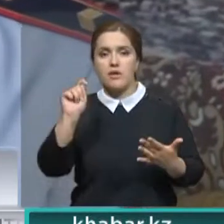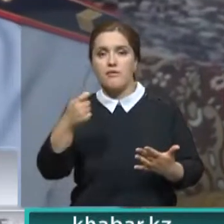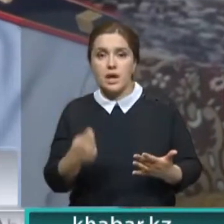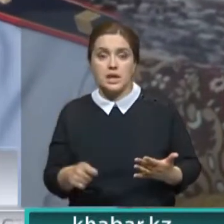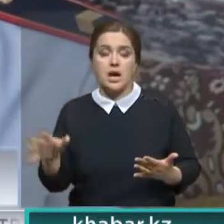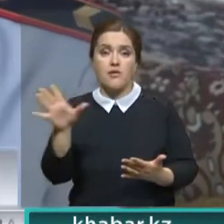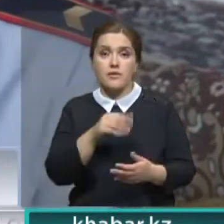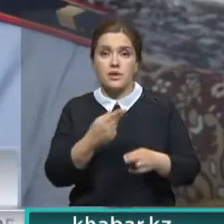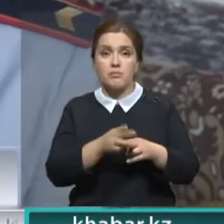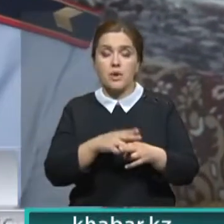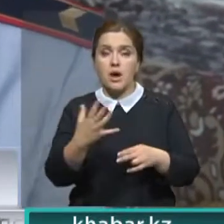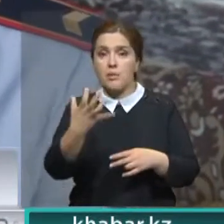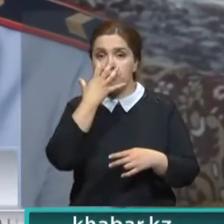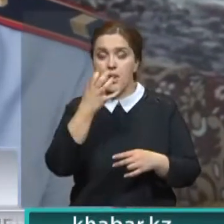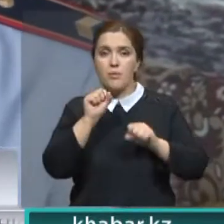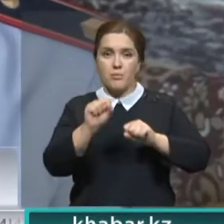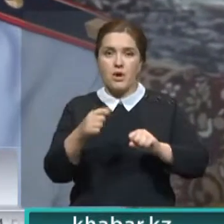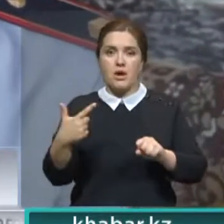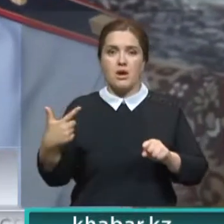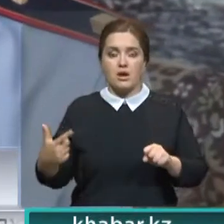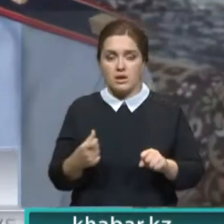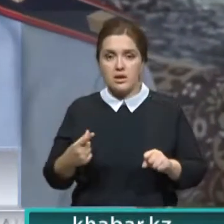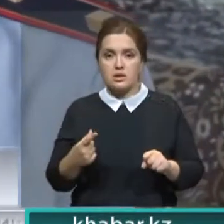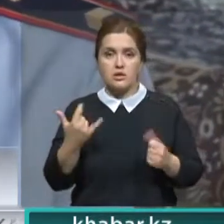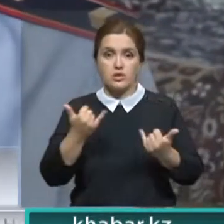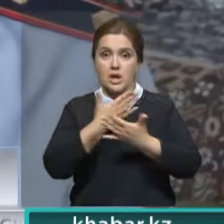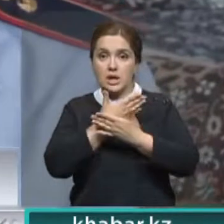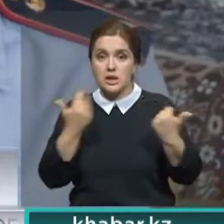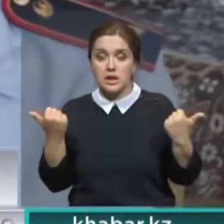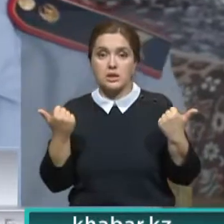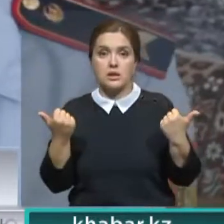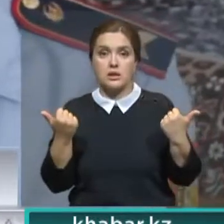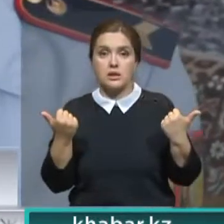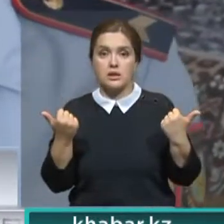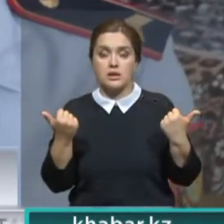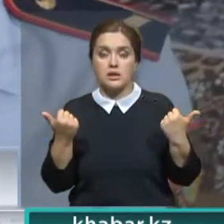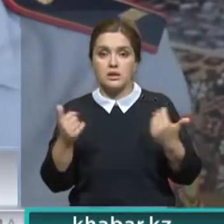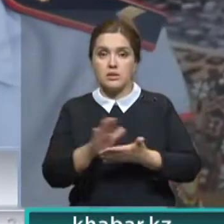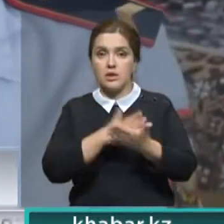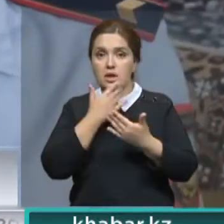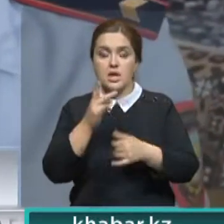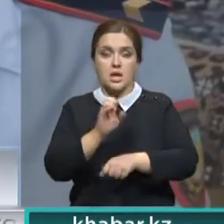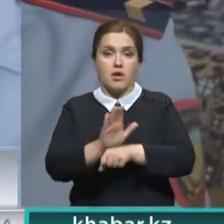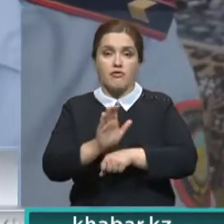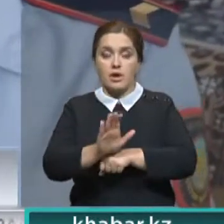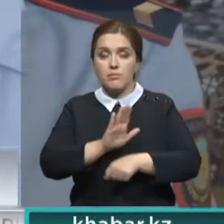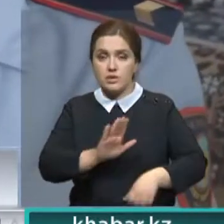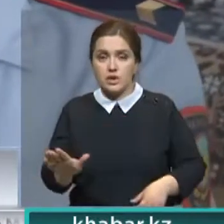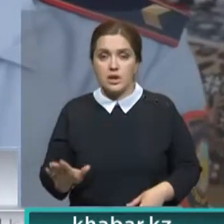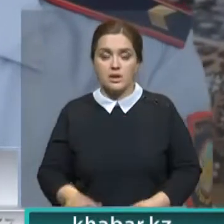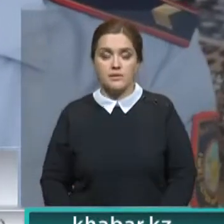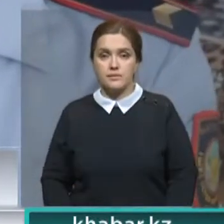Те противогазы, которых сейчас как бы в данный момент их нет. Получается, некоторых совершенно нет. Сейчас они не выпускают, они прекращены